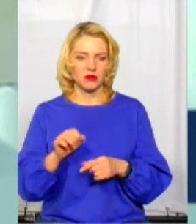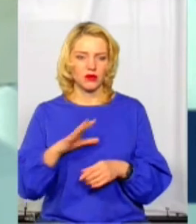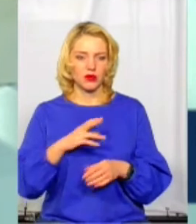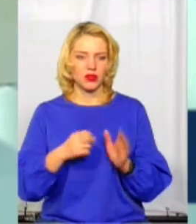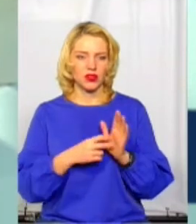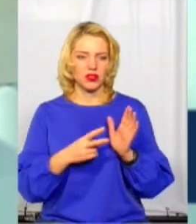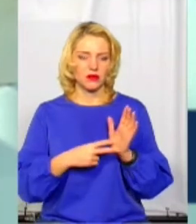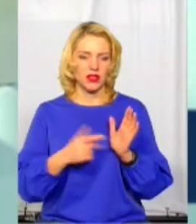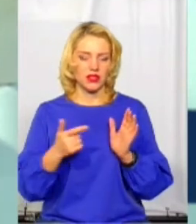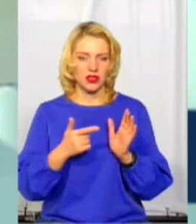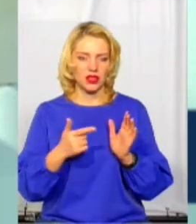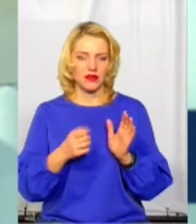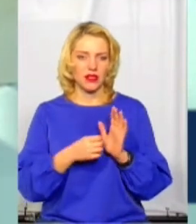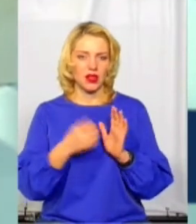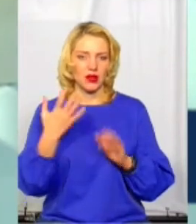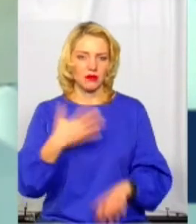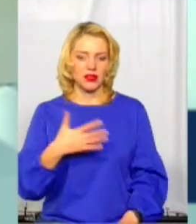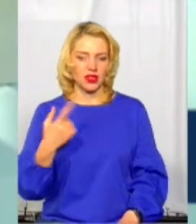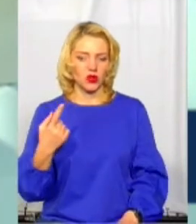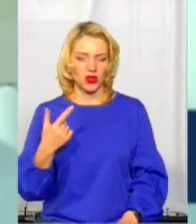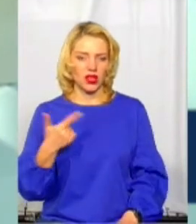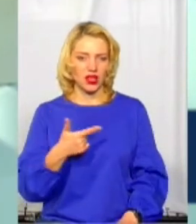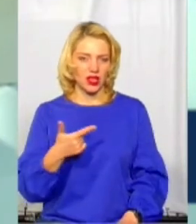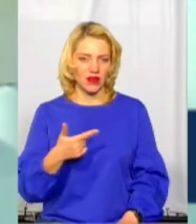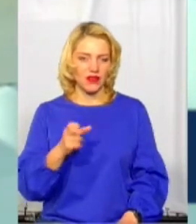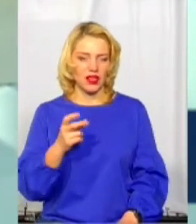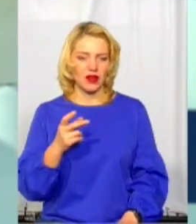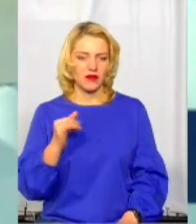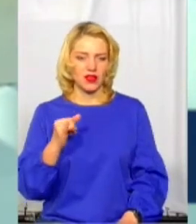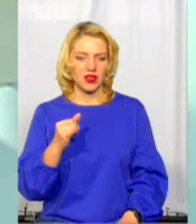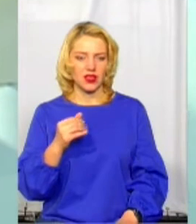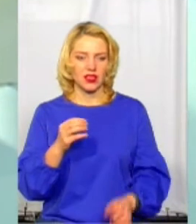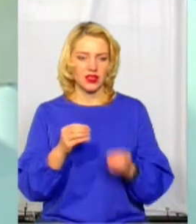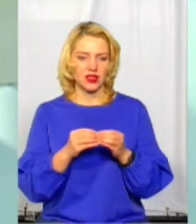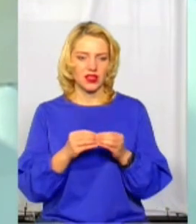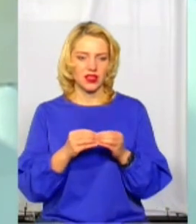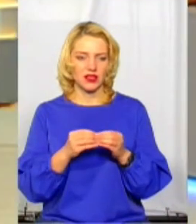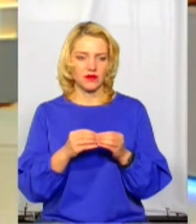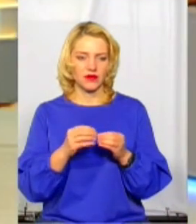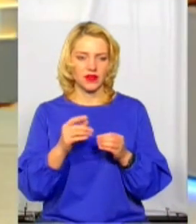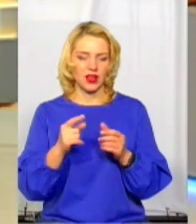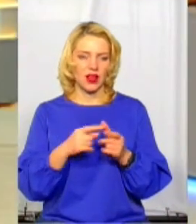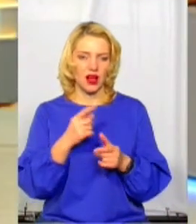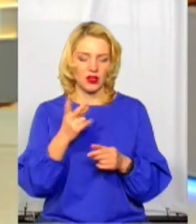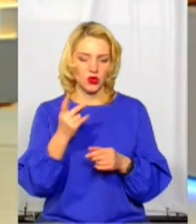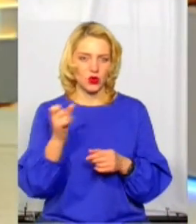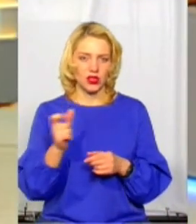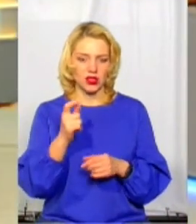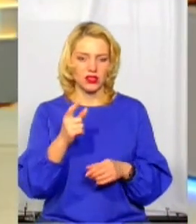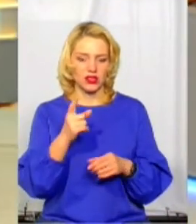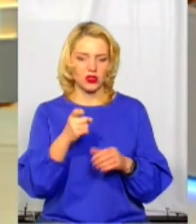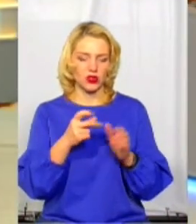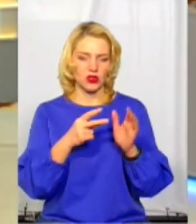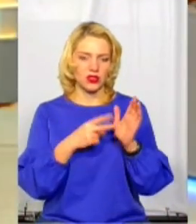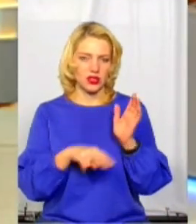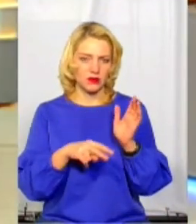на 3 або на 10, це 51, 170. І за другу частину це у нас від 10 до 20, тобто 170, 340. Але раджу